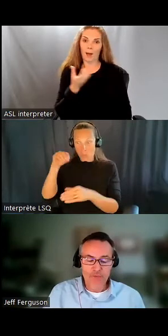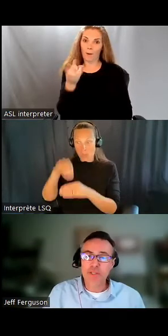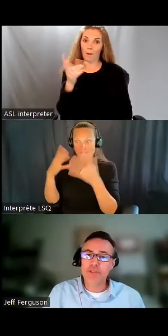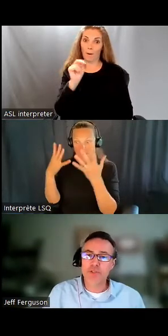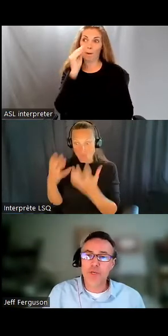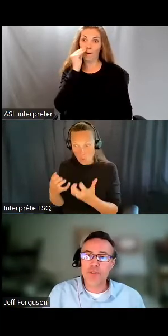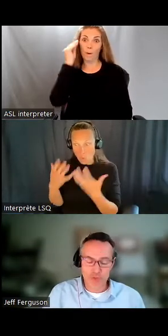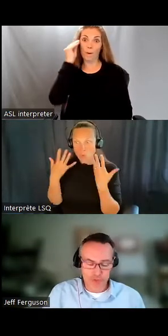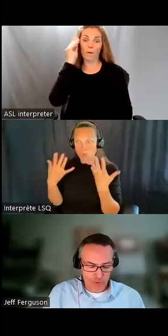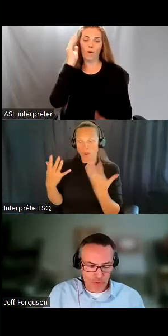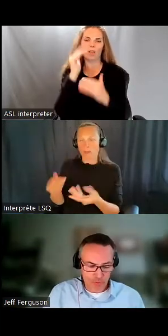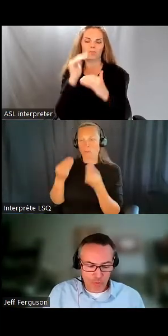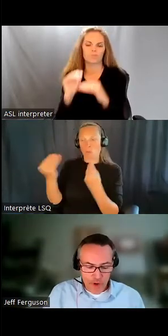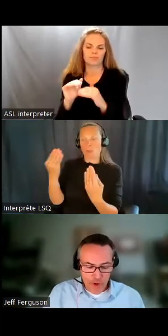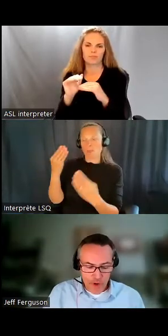empêchées.